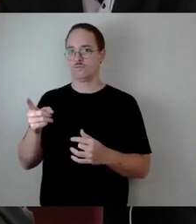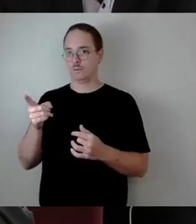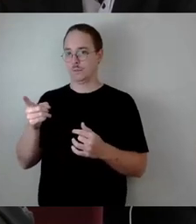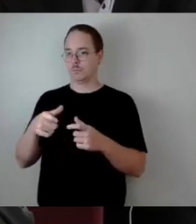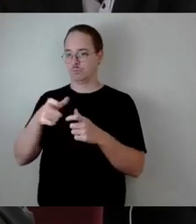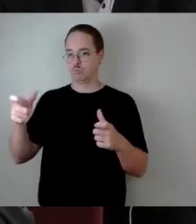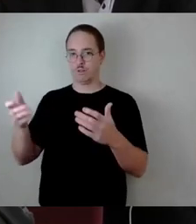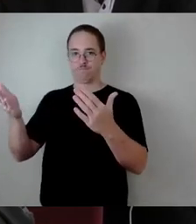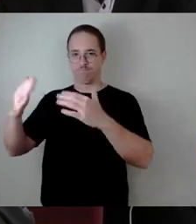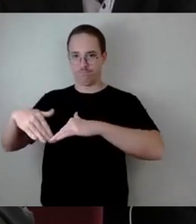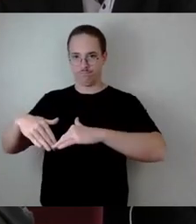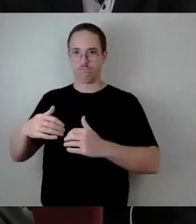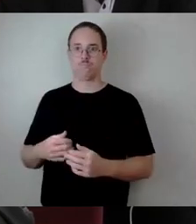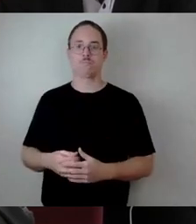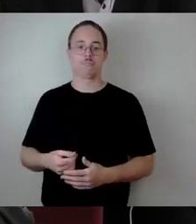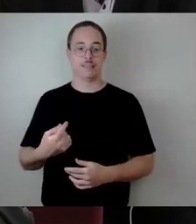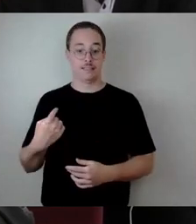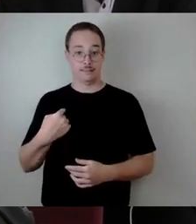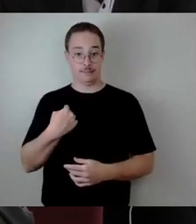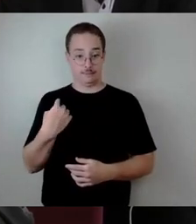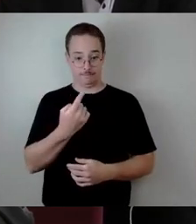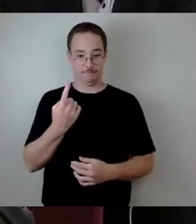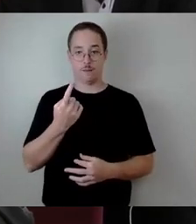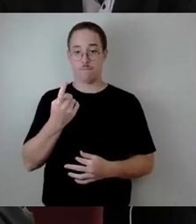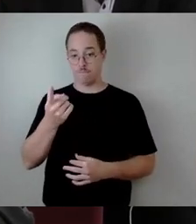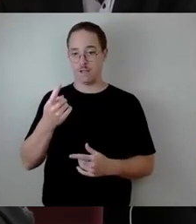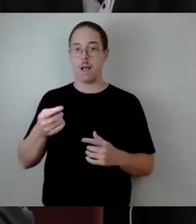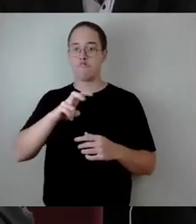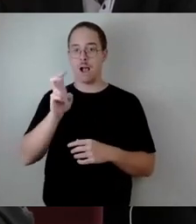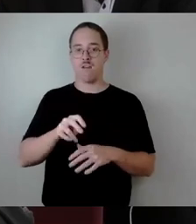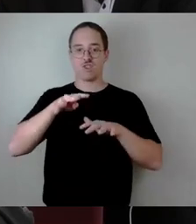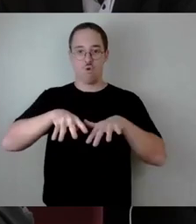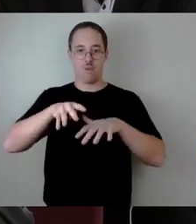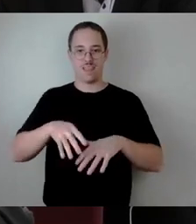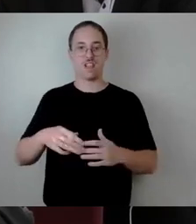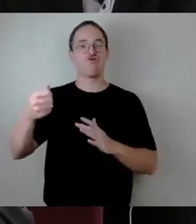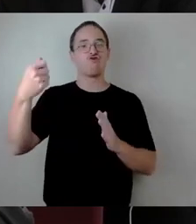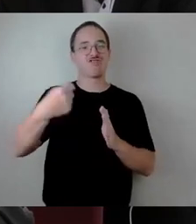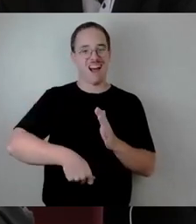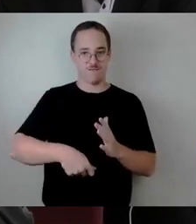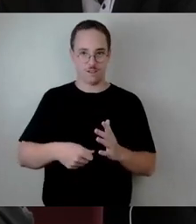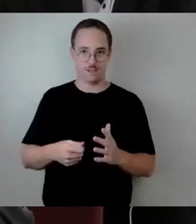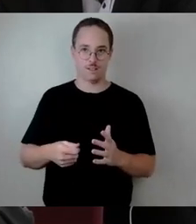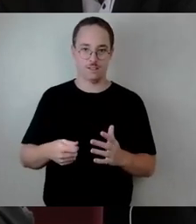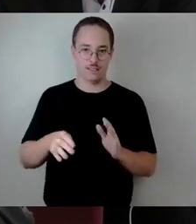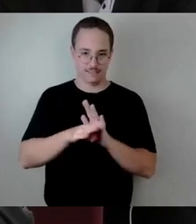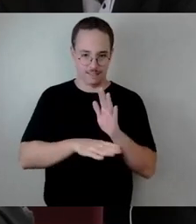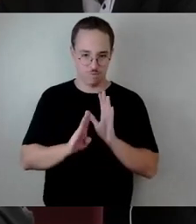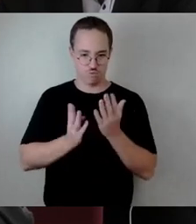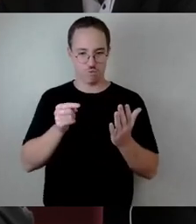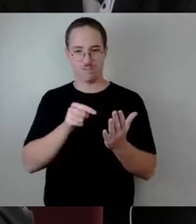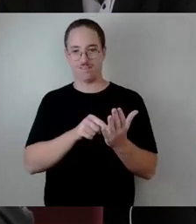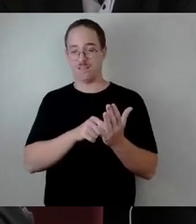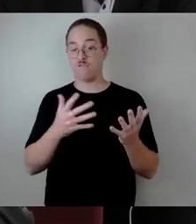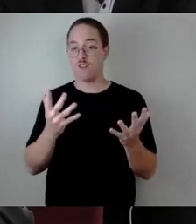Strafgesetzbuch einfallen. Baugefährdung. Und Baugefährdung hat einen verdammt großen Strafrahmen. Das heißt, die